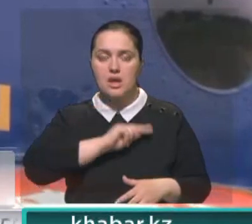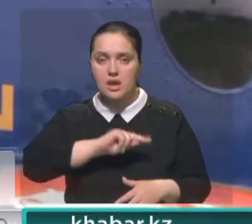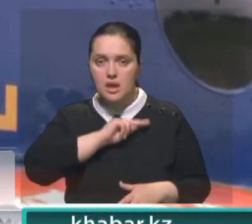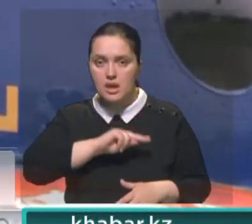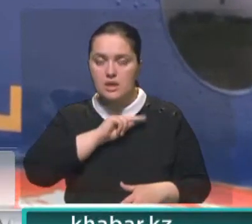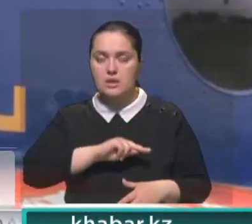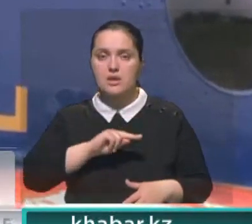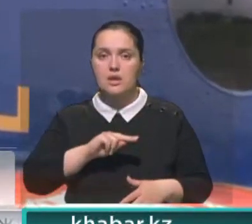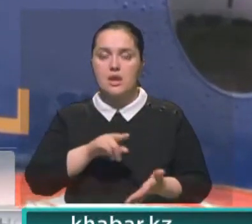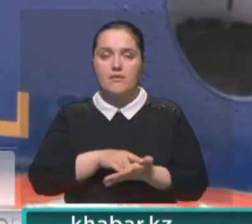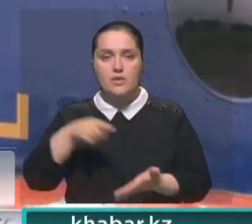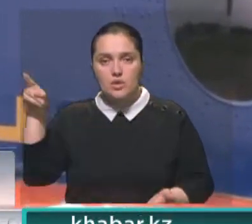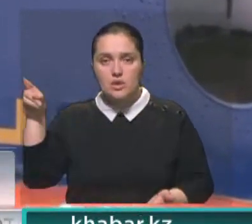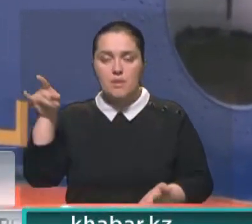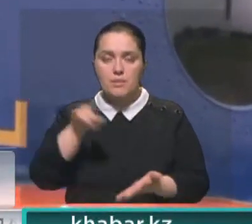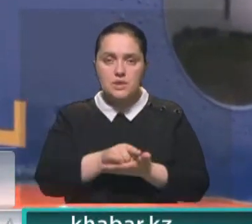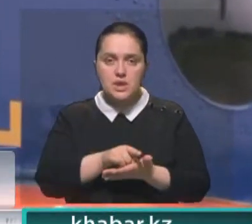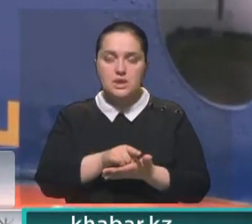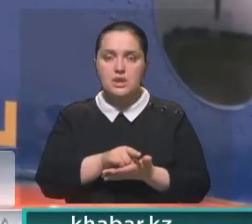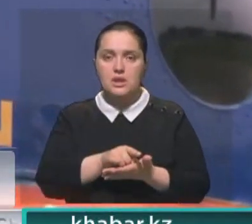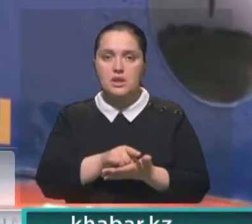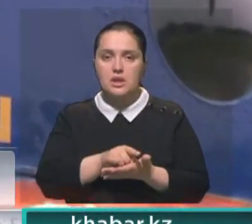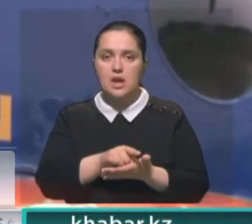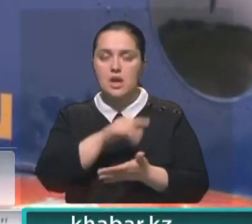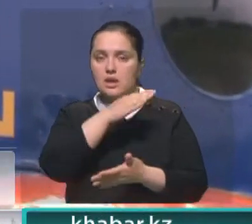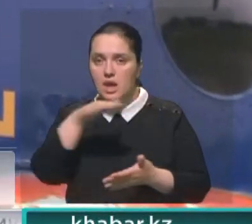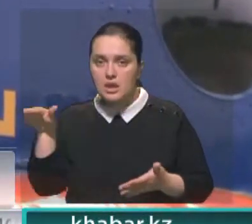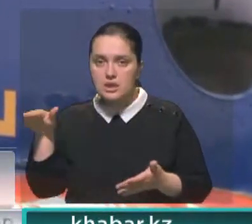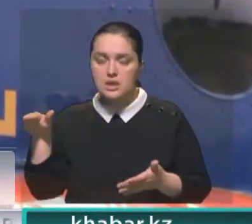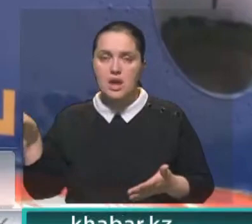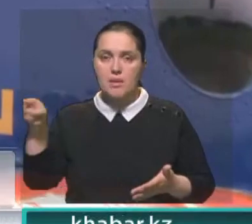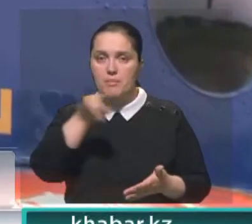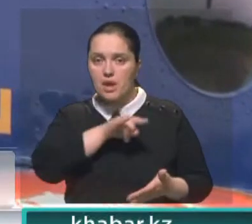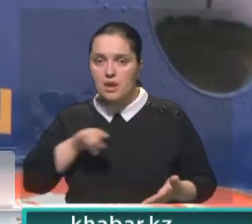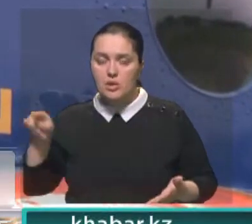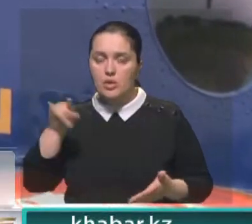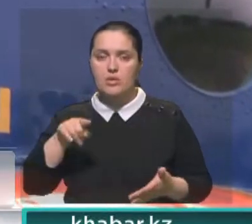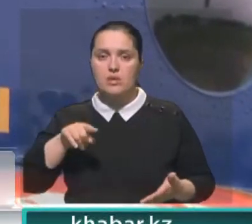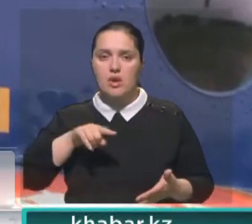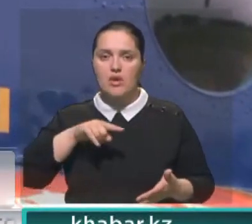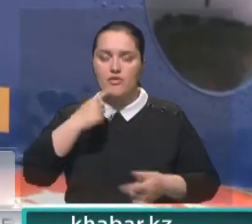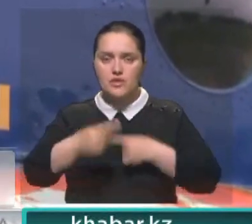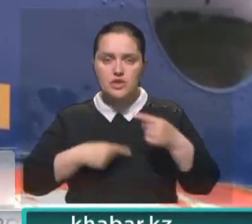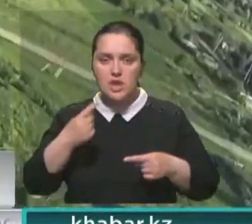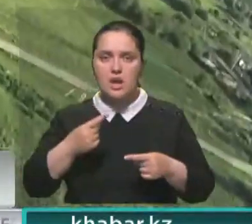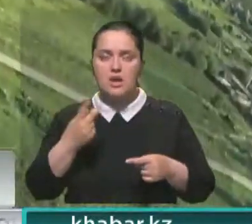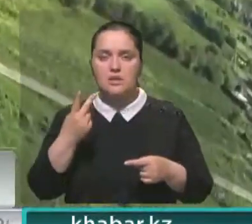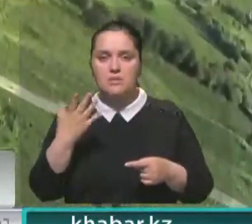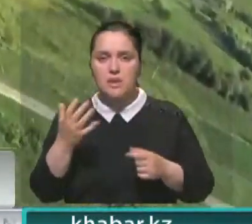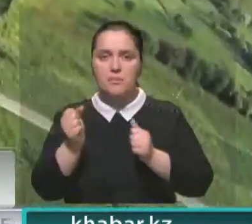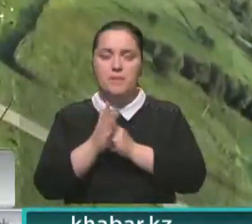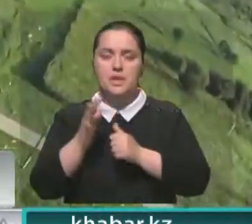взлет, посадку, набор высоты, снижение, горизонтальный полет, виражи с разворотами 15, 20, 30 градусов.